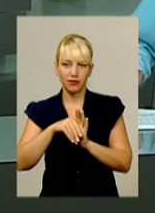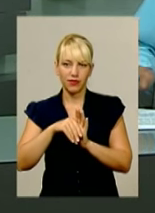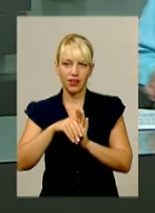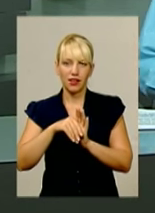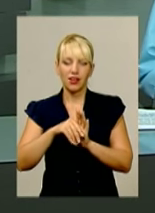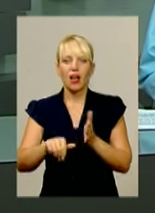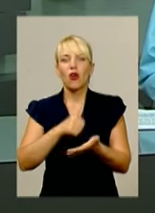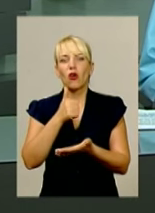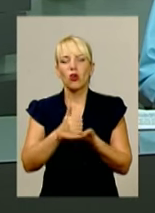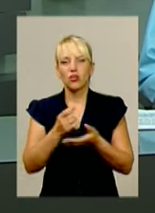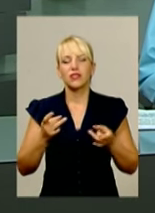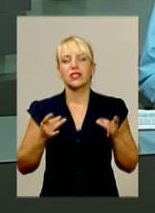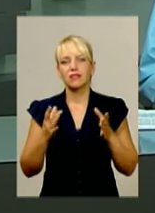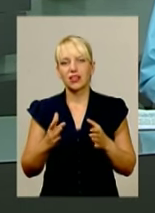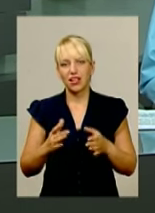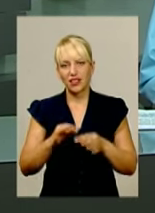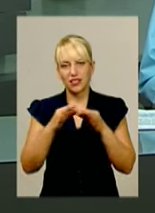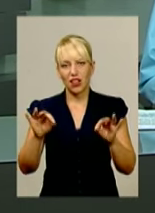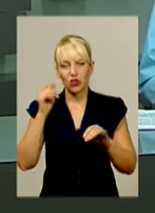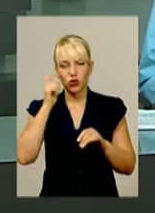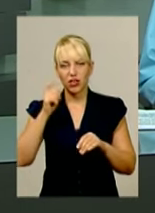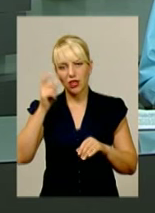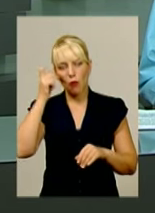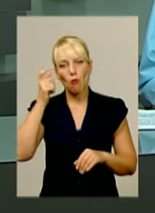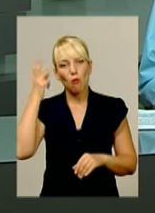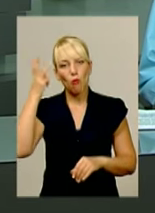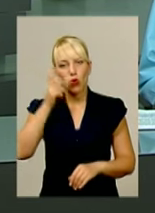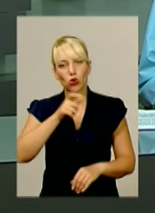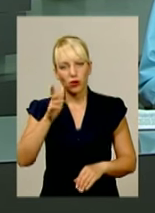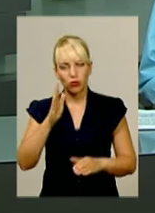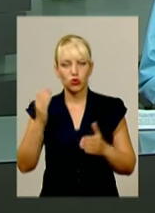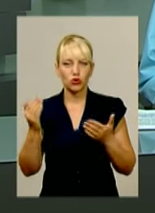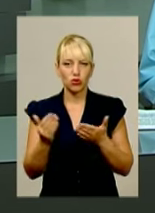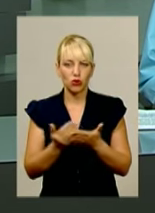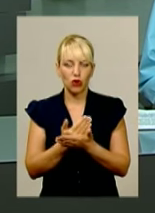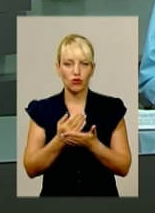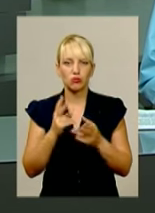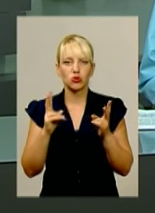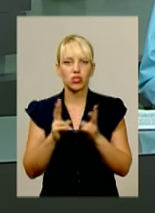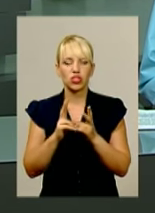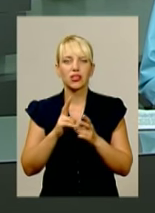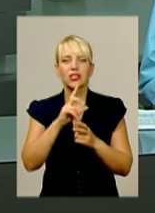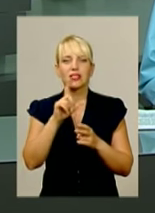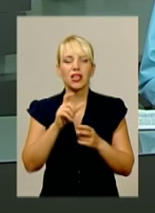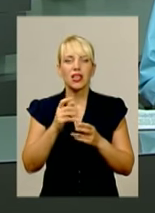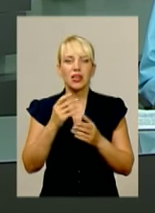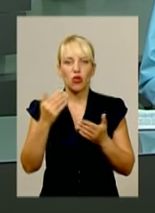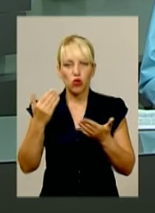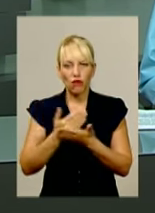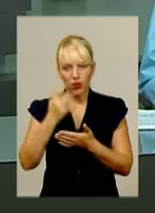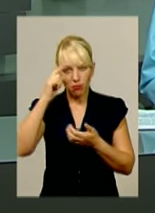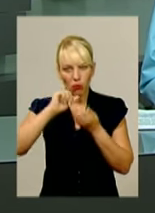Головні свята Незалежної України подоля не зустрічатимуть з оновленим монументом. На Майдані в обласному центрі розпочалася